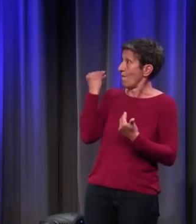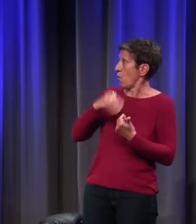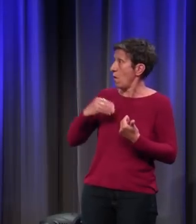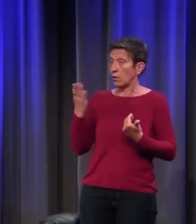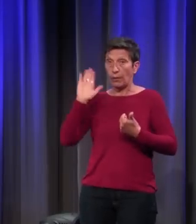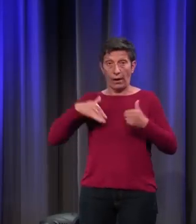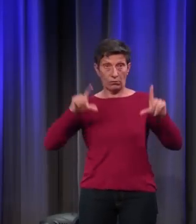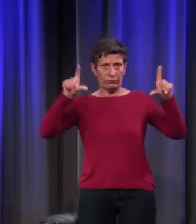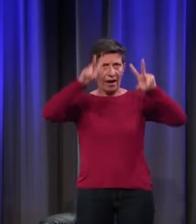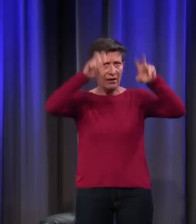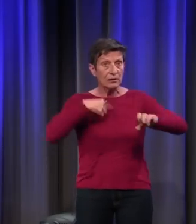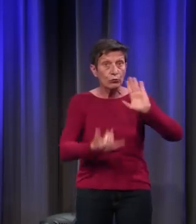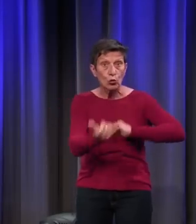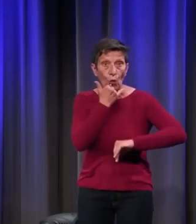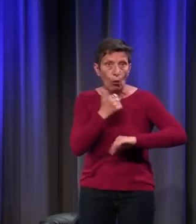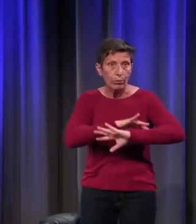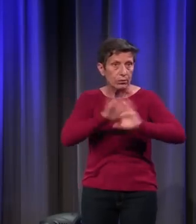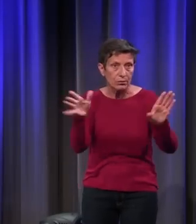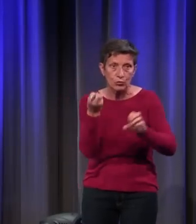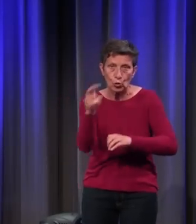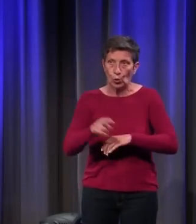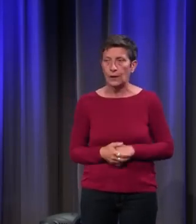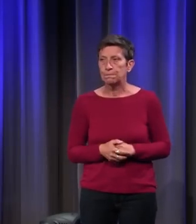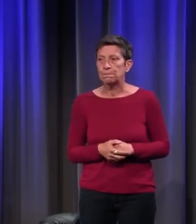complètement et je vais dire des bêtises énormes.